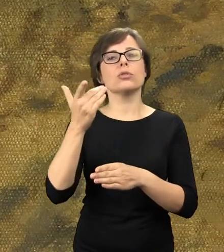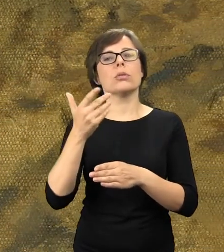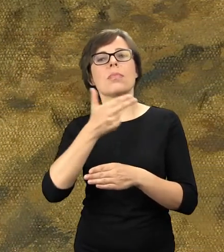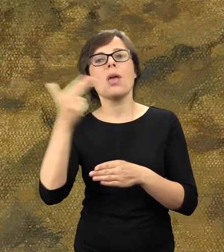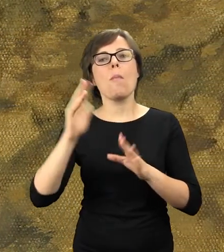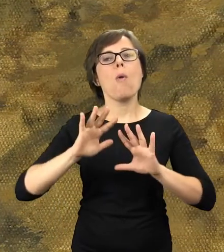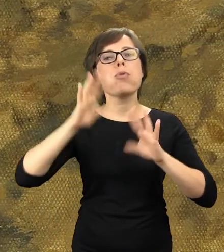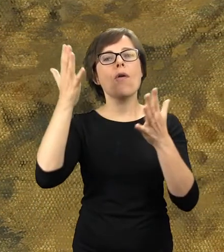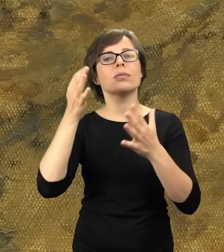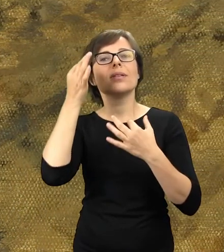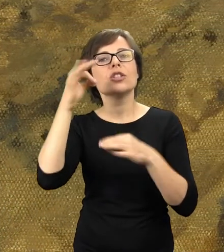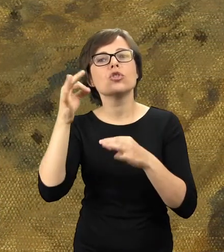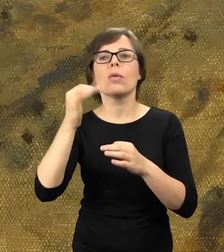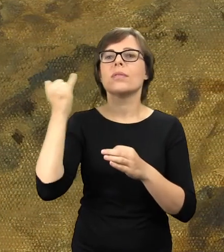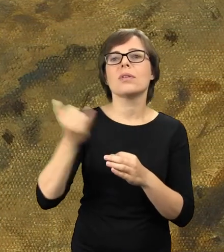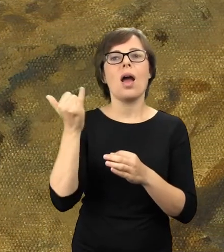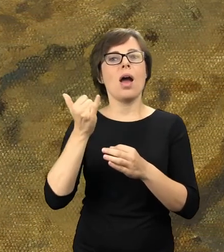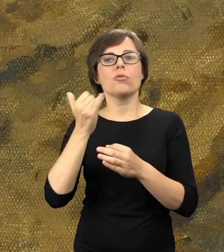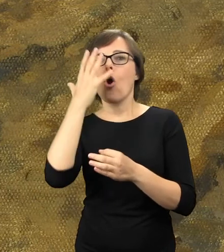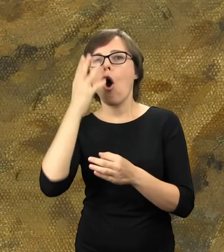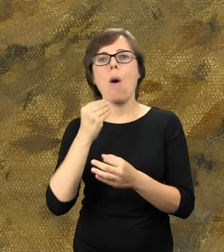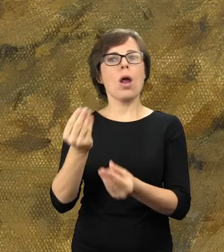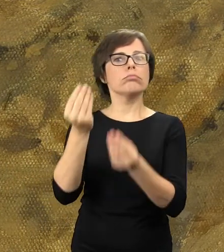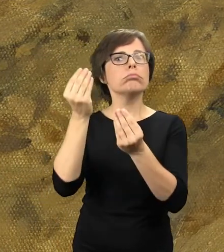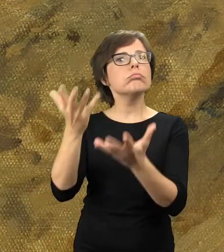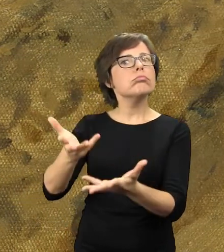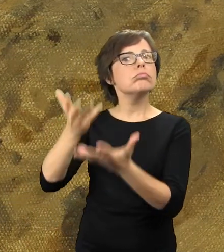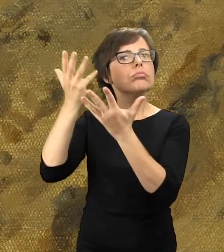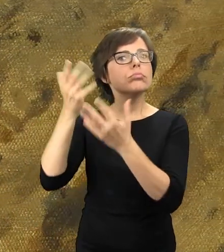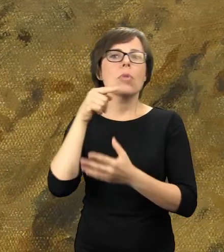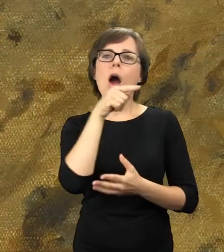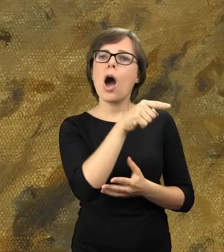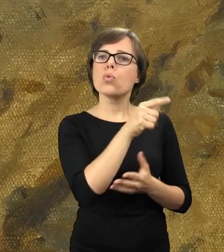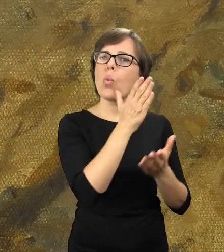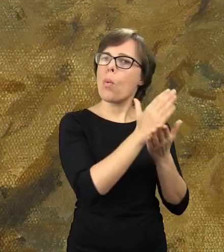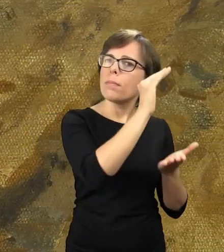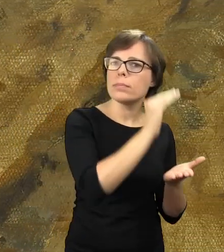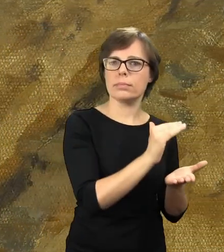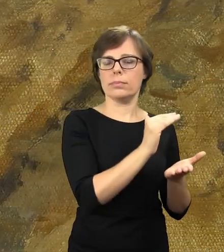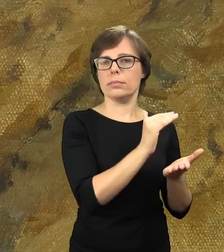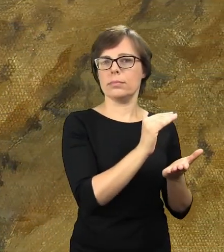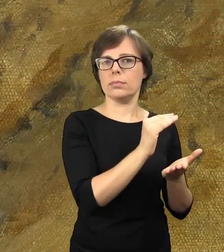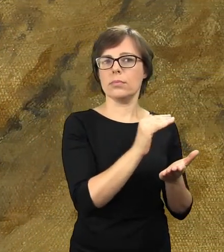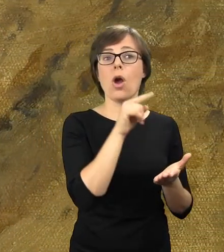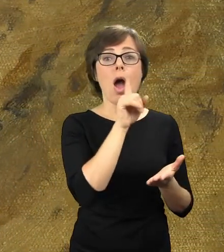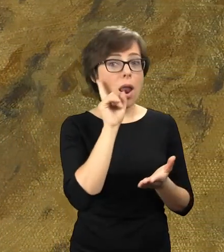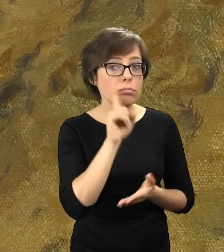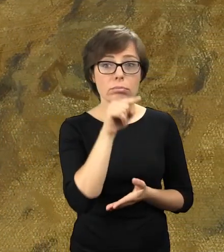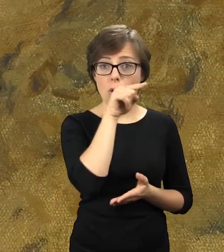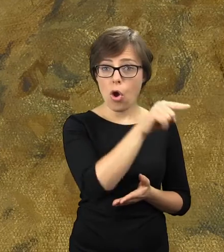powstaniu styczniowym, choć z drugiej strony jest to przecież dzieło niezwykłe,